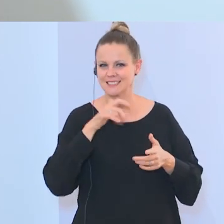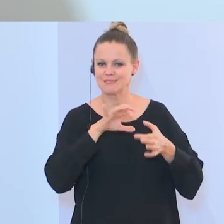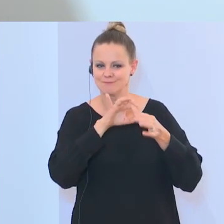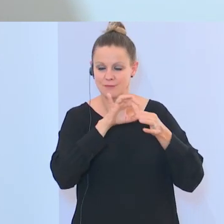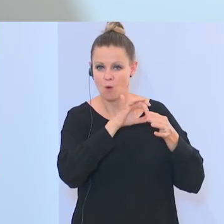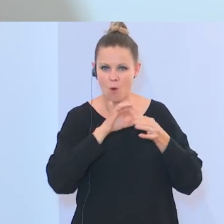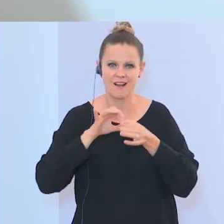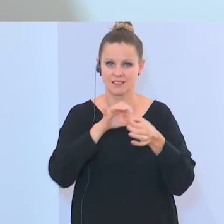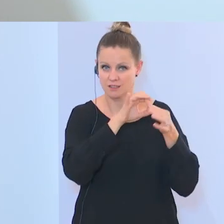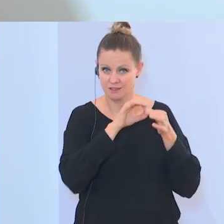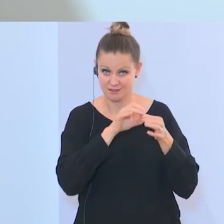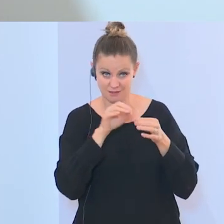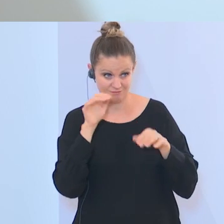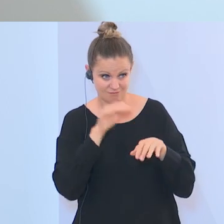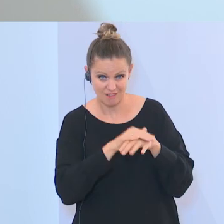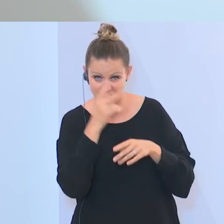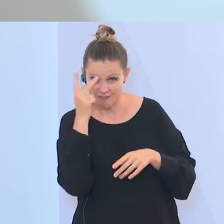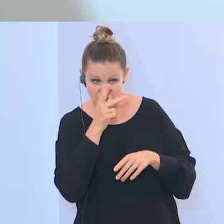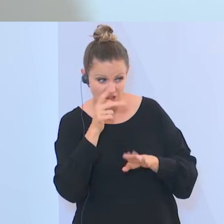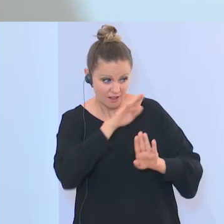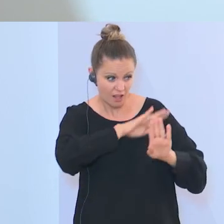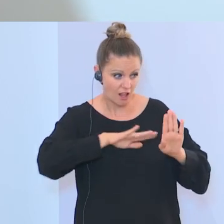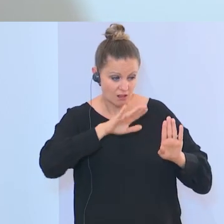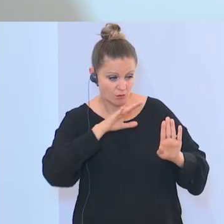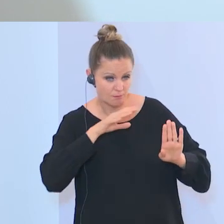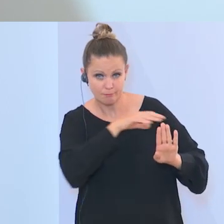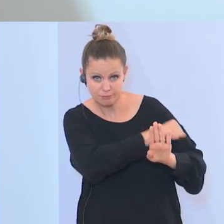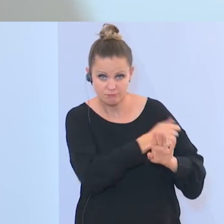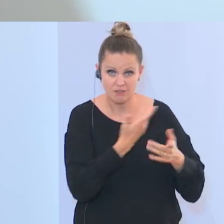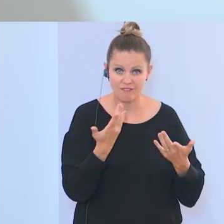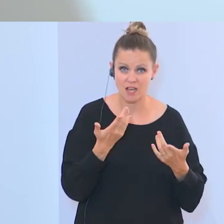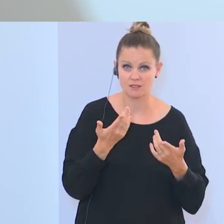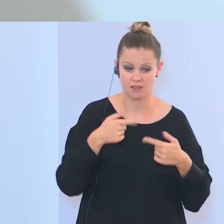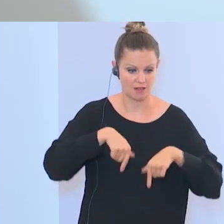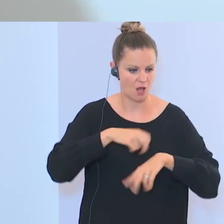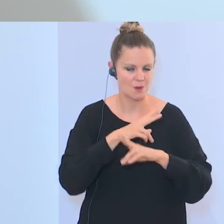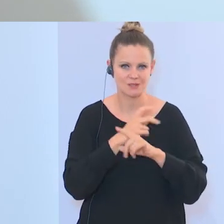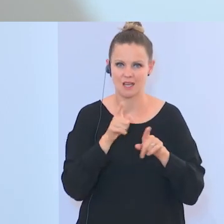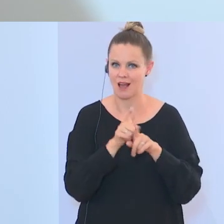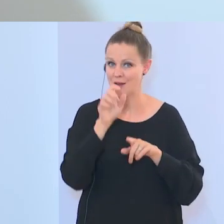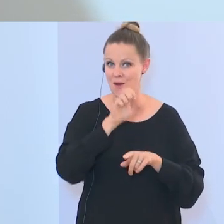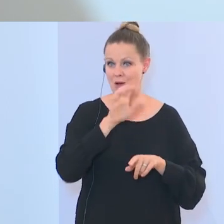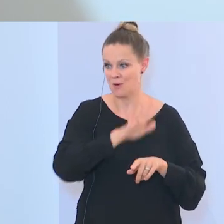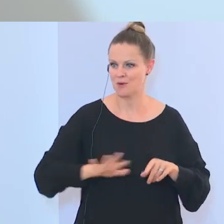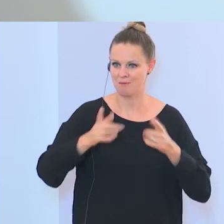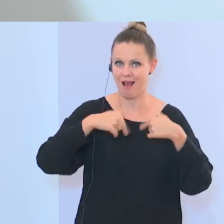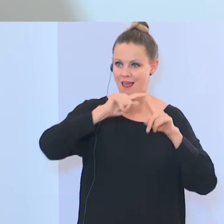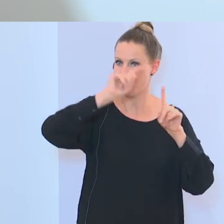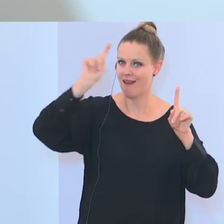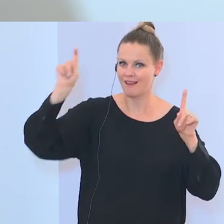verstehen. Hinter die Fassade zu blicken. In Österreich und in anderen europäischen Ländern